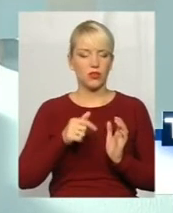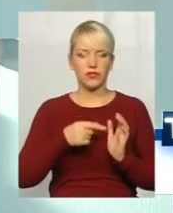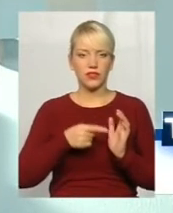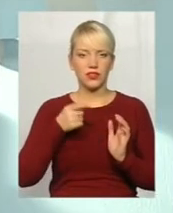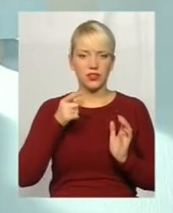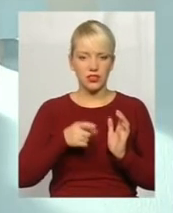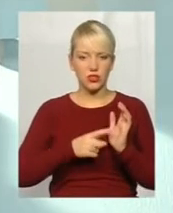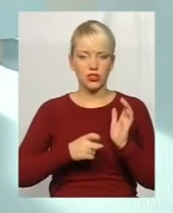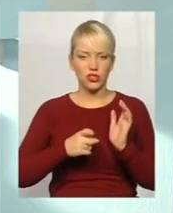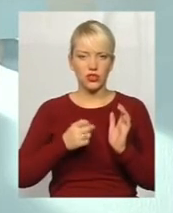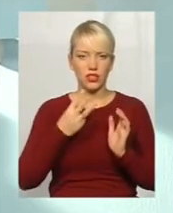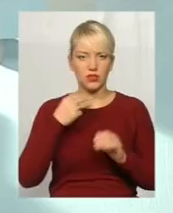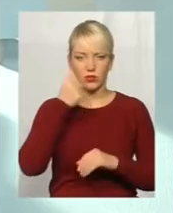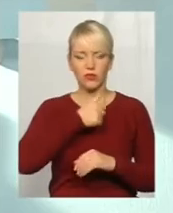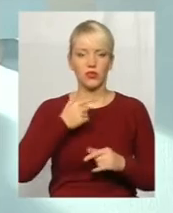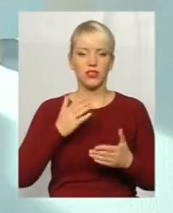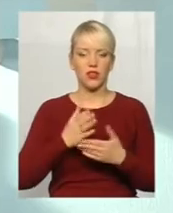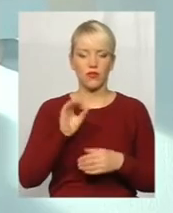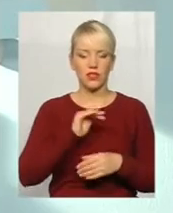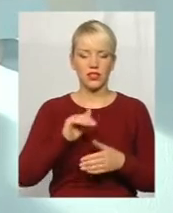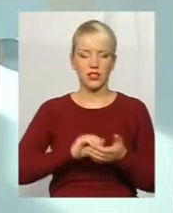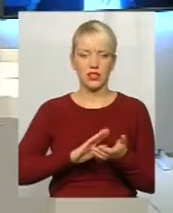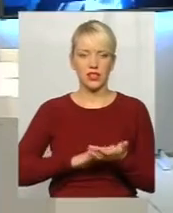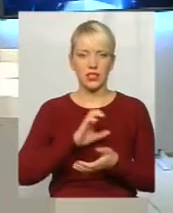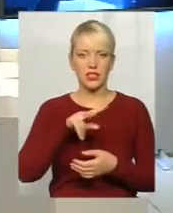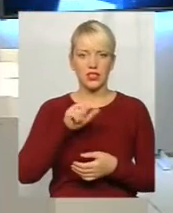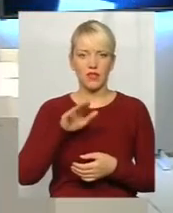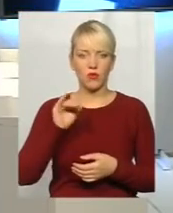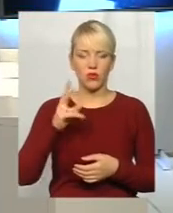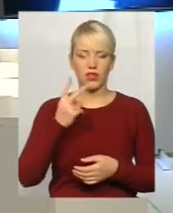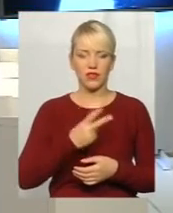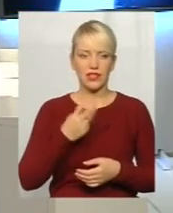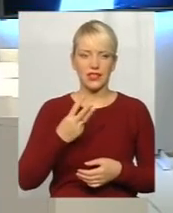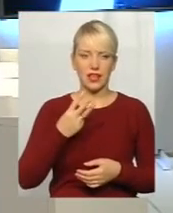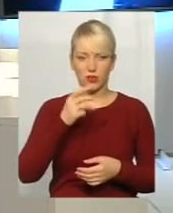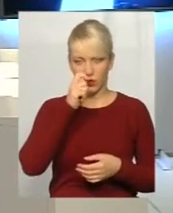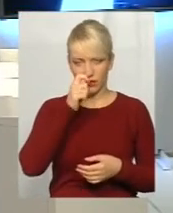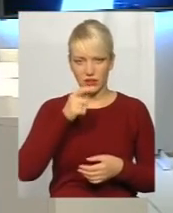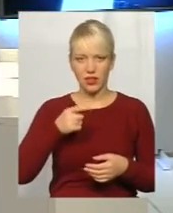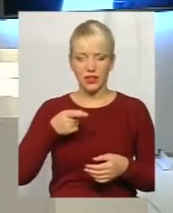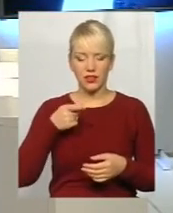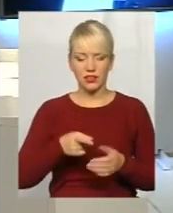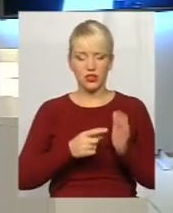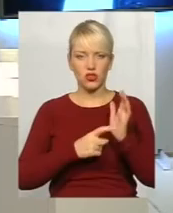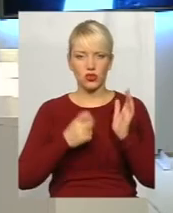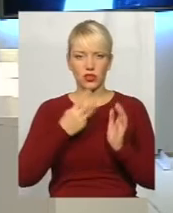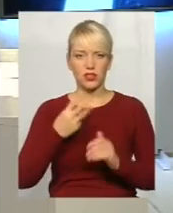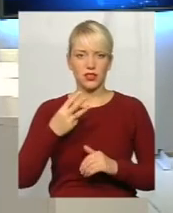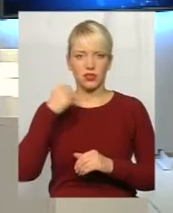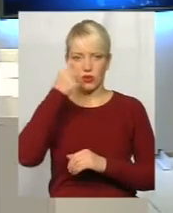офіційне дані щодо містечка Славутина. І 23 квітня 1633 року